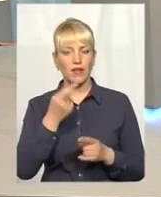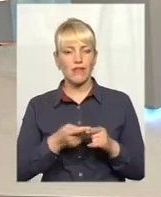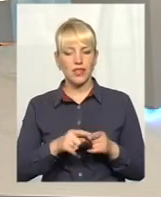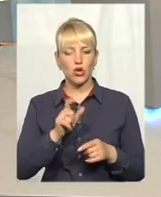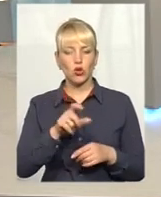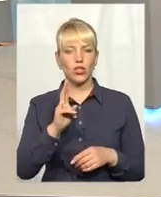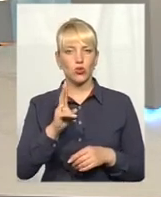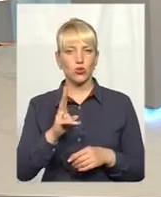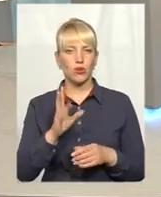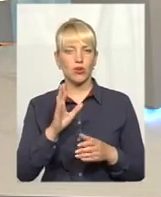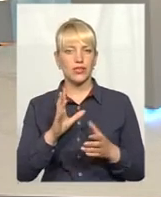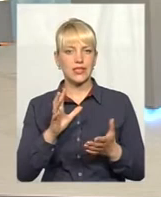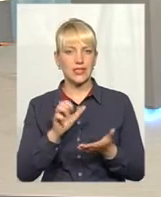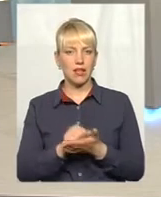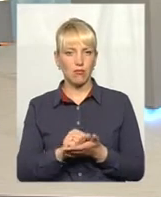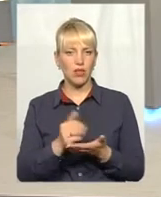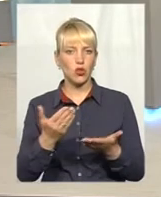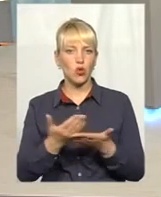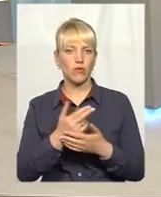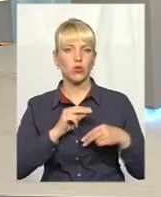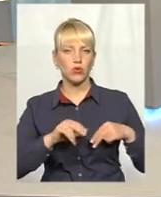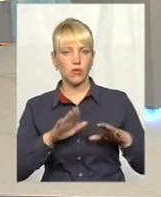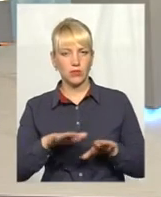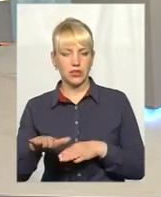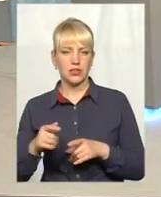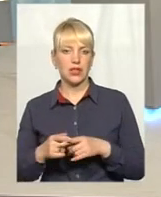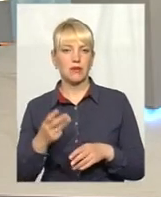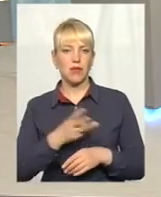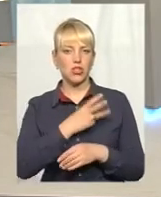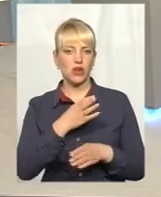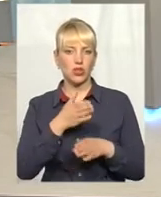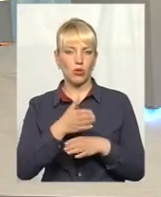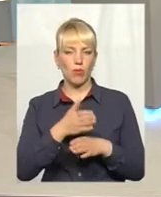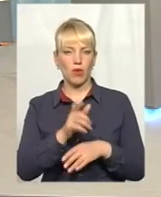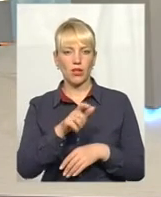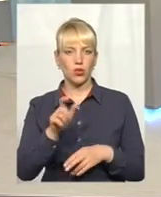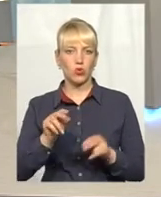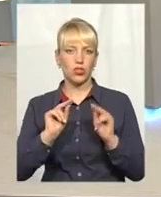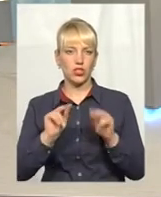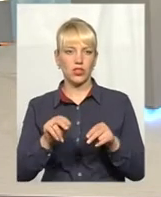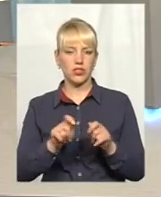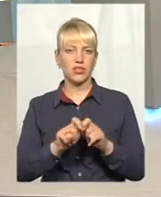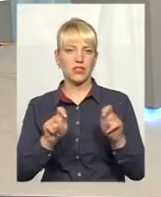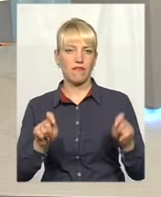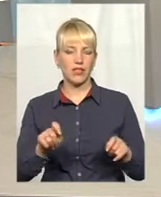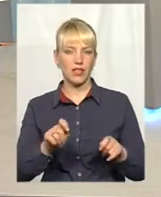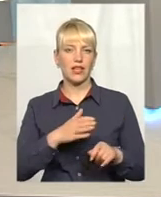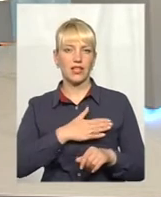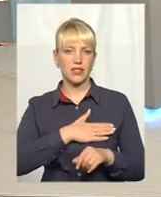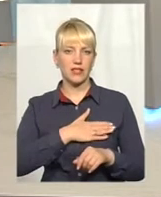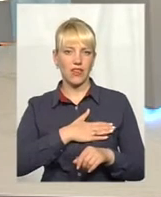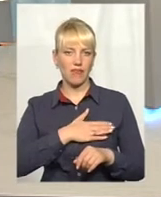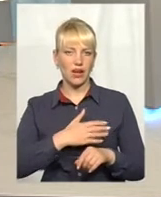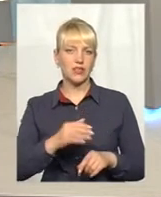104 вакансій? Бажання допомагати людям, чесність, відкритість, відвертість.